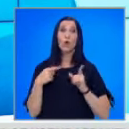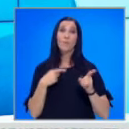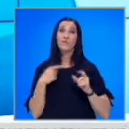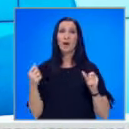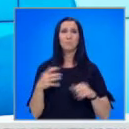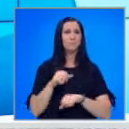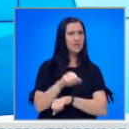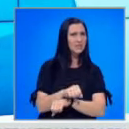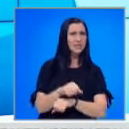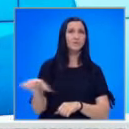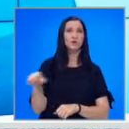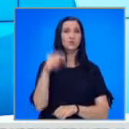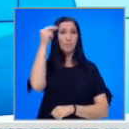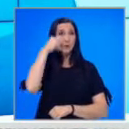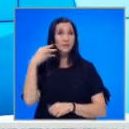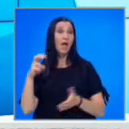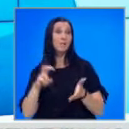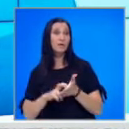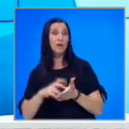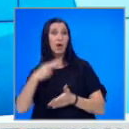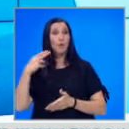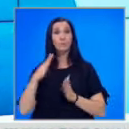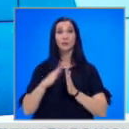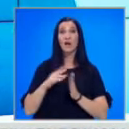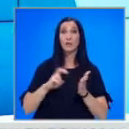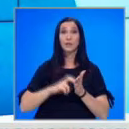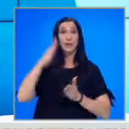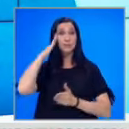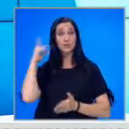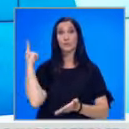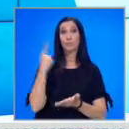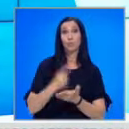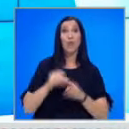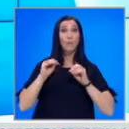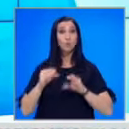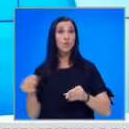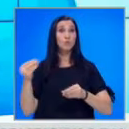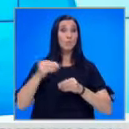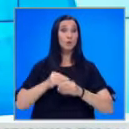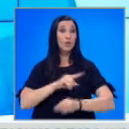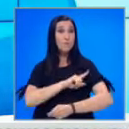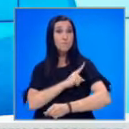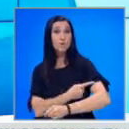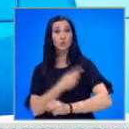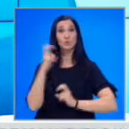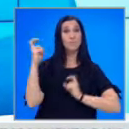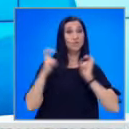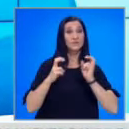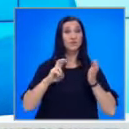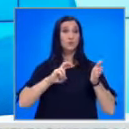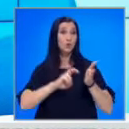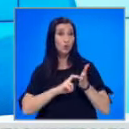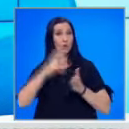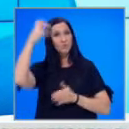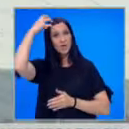ръководството на българския енергиян холдинг и призоваха енергийния министр да се разпореди за пускане на допълнителни мощности за производство на електроенергия от